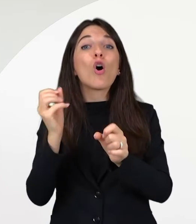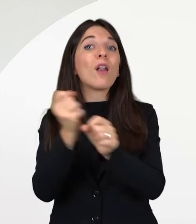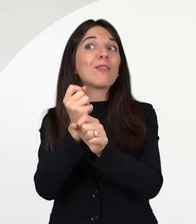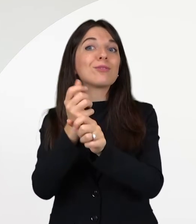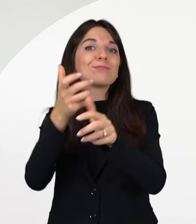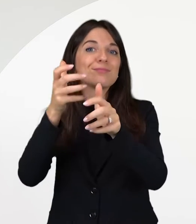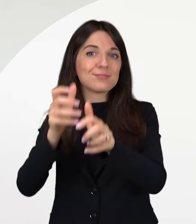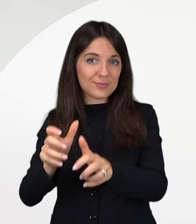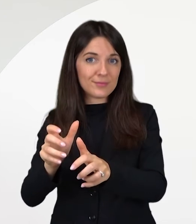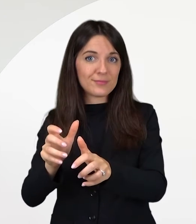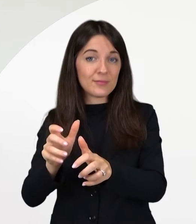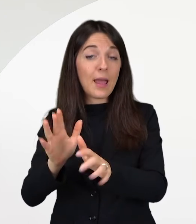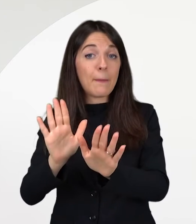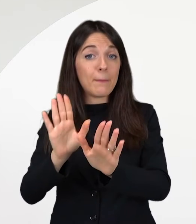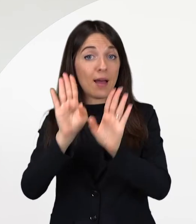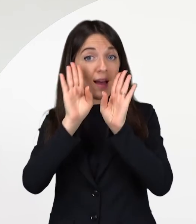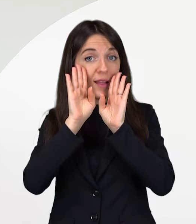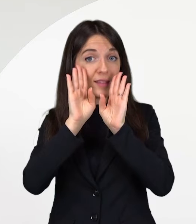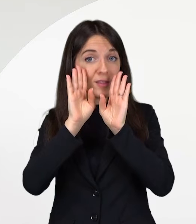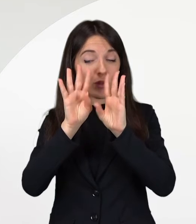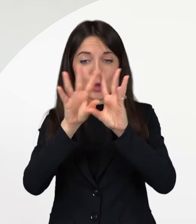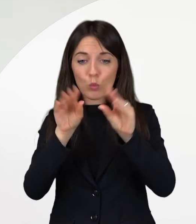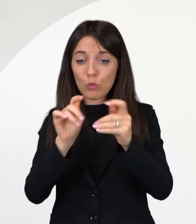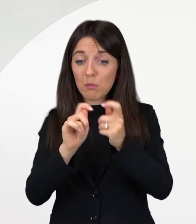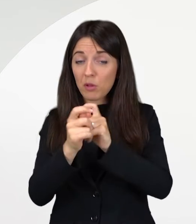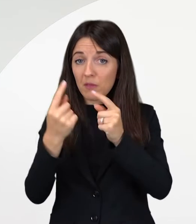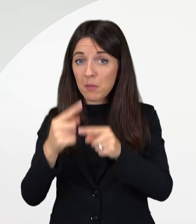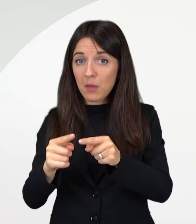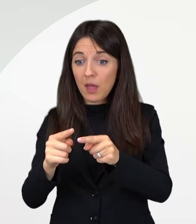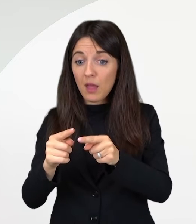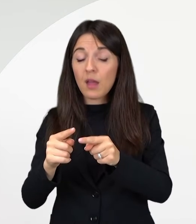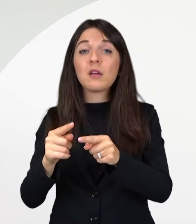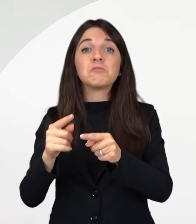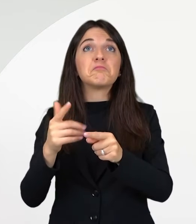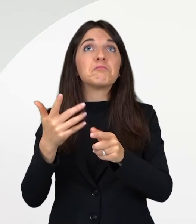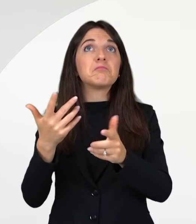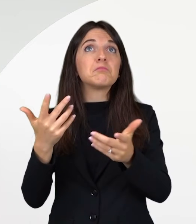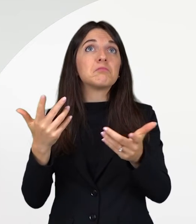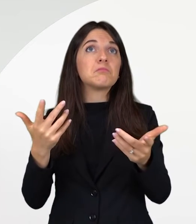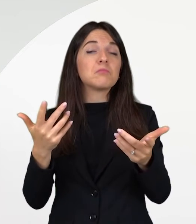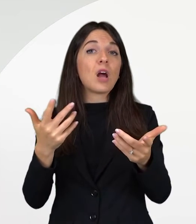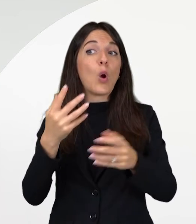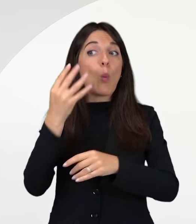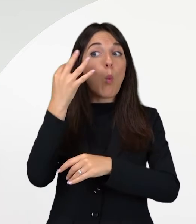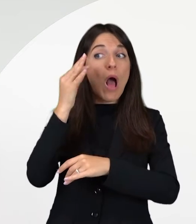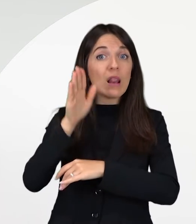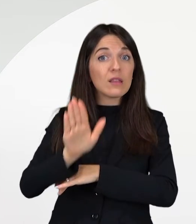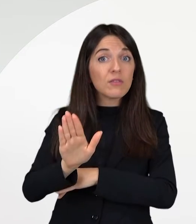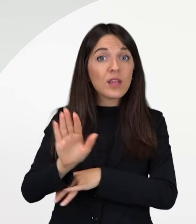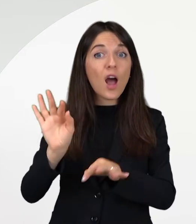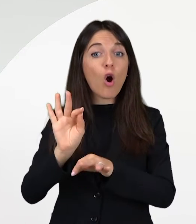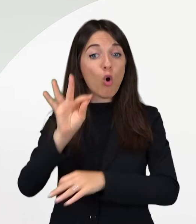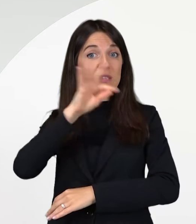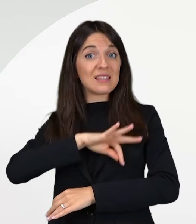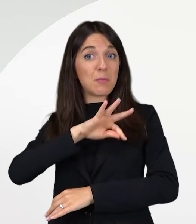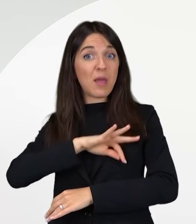dei cambiamenti di orario o anche può capitare dei demansionamenti che però non andranno a